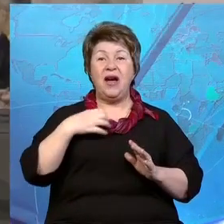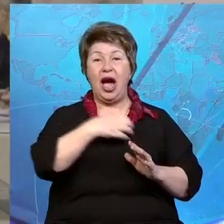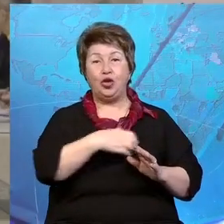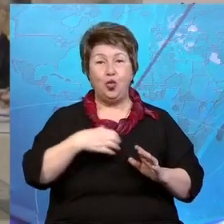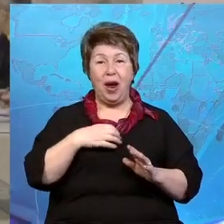насыщенным.